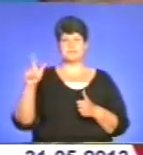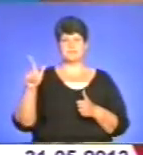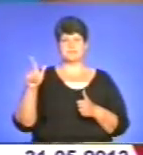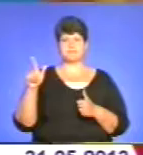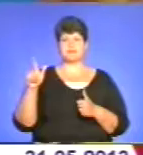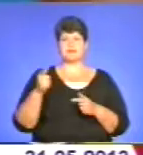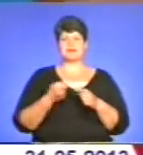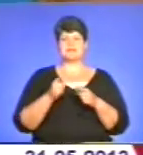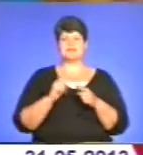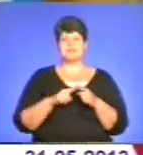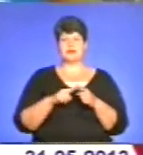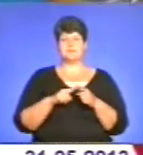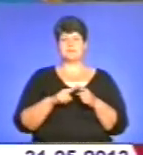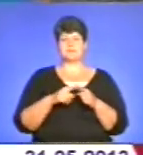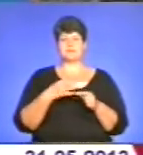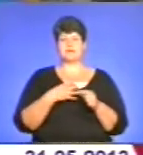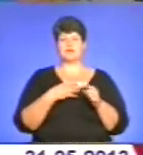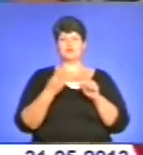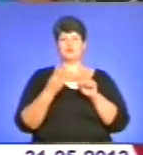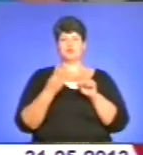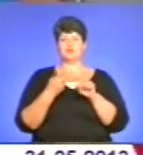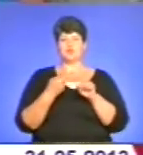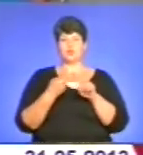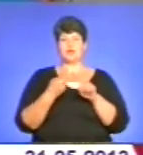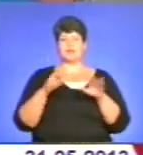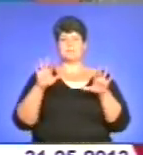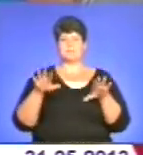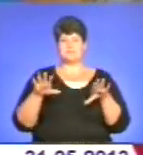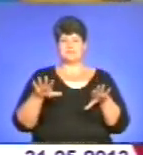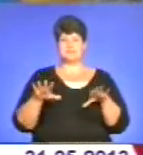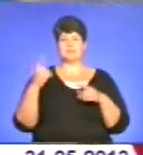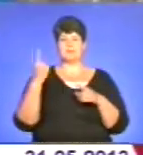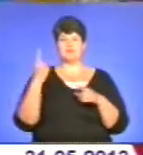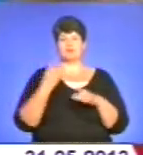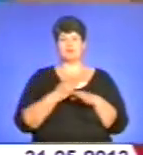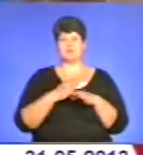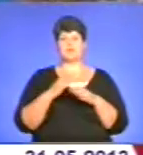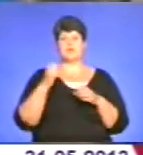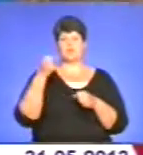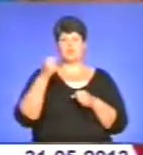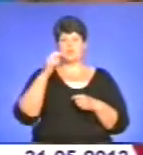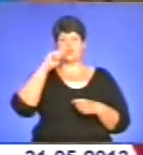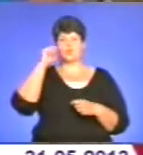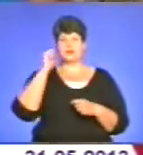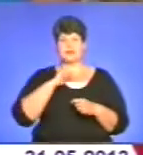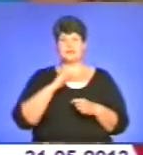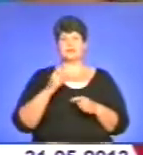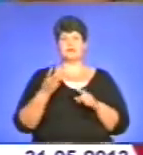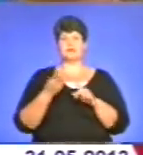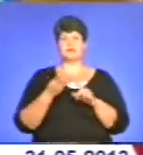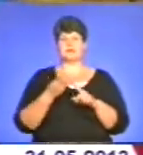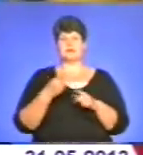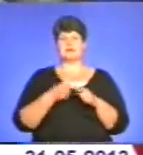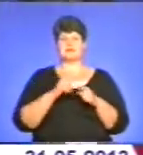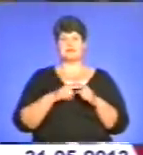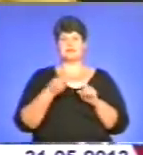Ця медаль – це друге місце на першому етапі Кубка України. Також ця медаль – це перше місце на